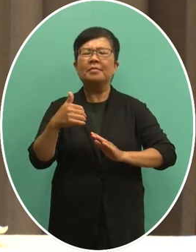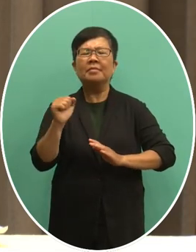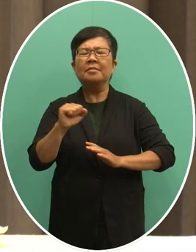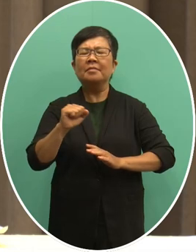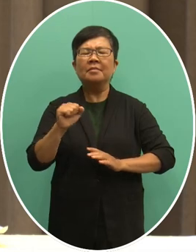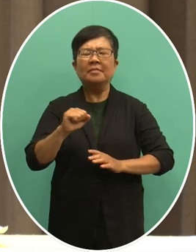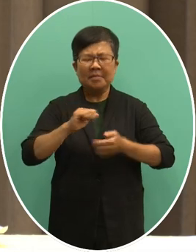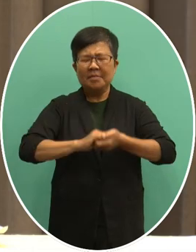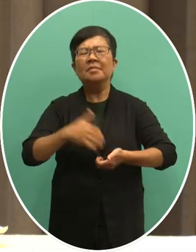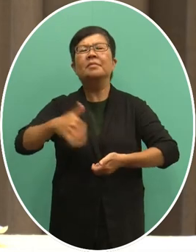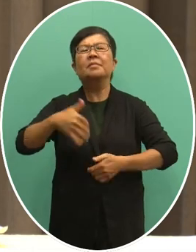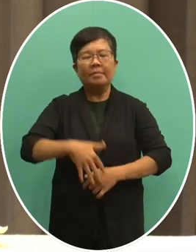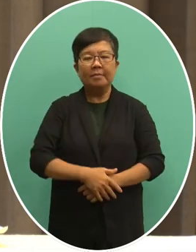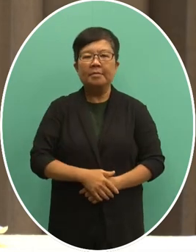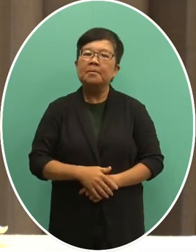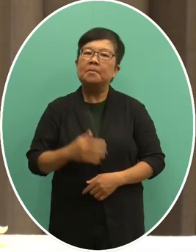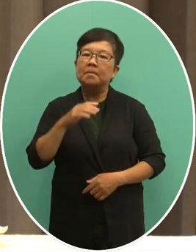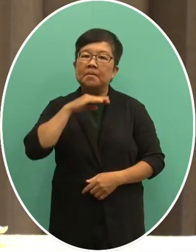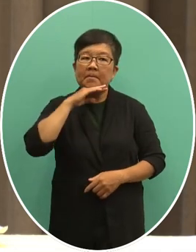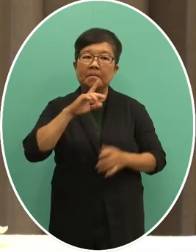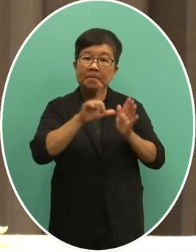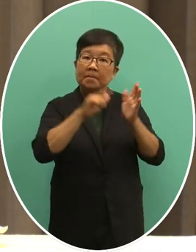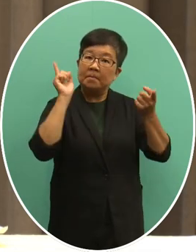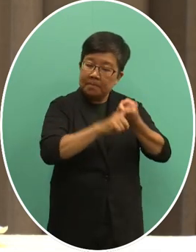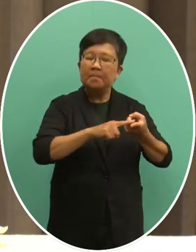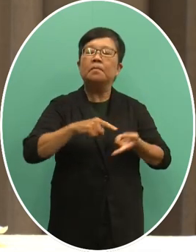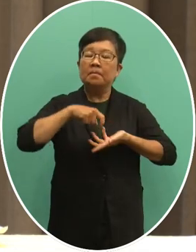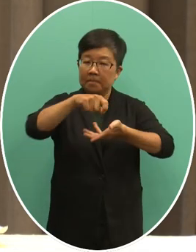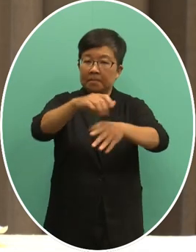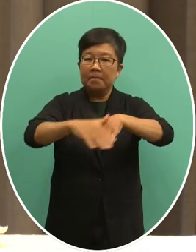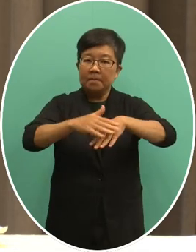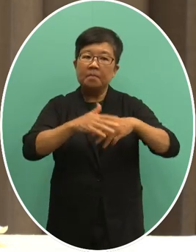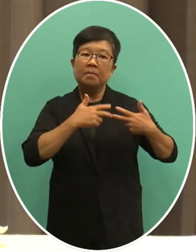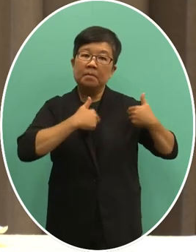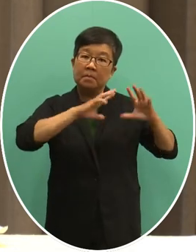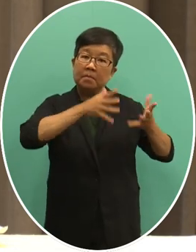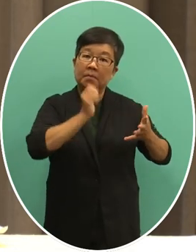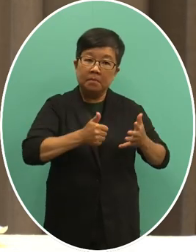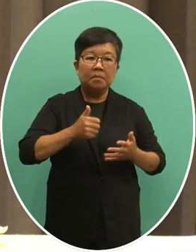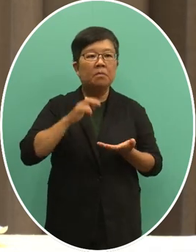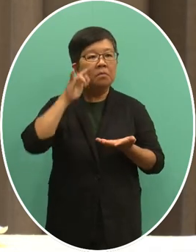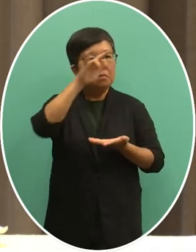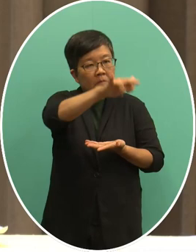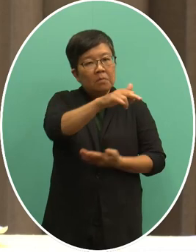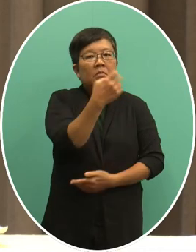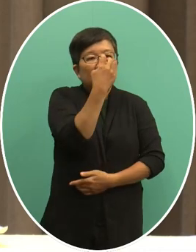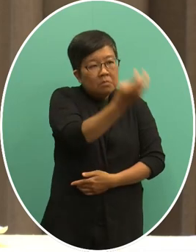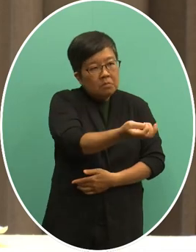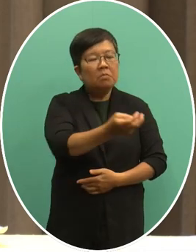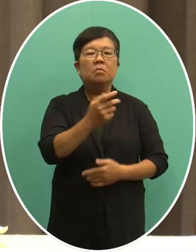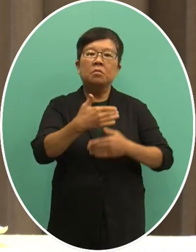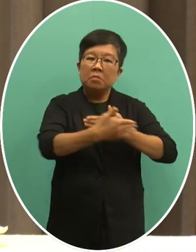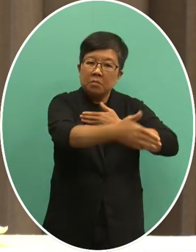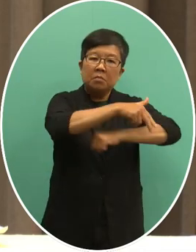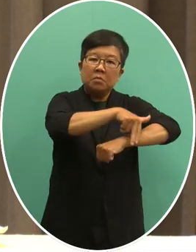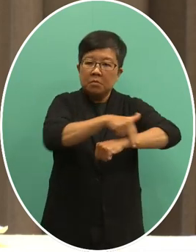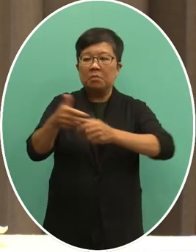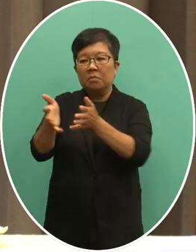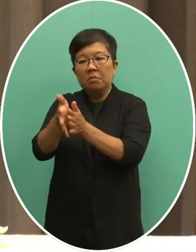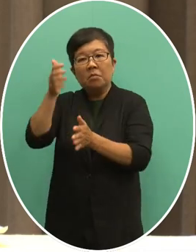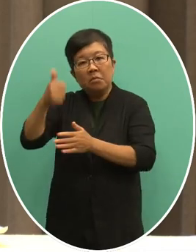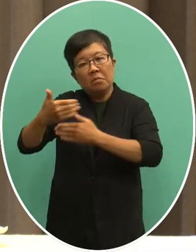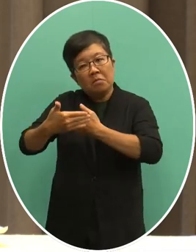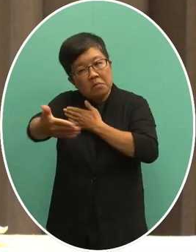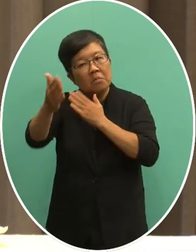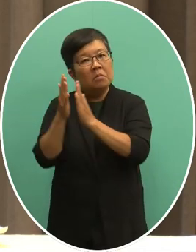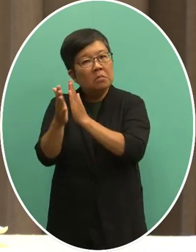我想我们会适时地提出包括蔡总统出访等等的一些规划部长的行程等等我想